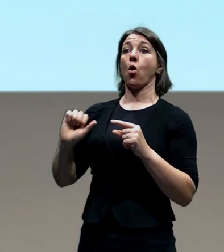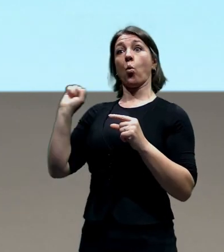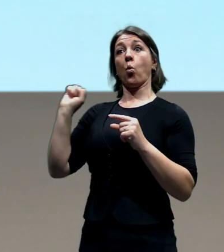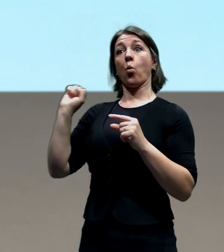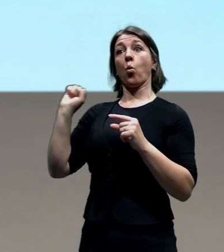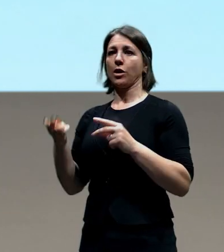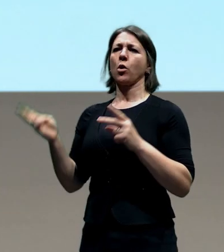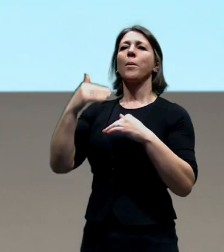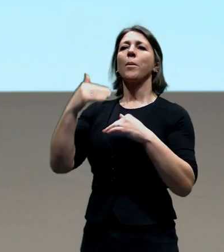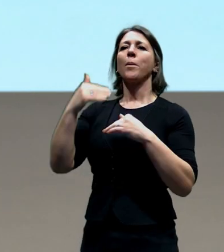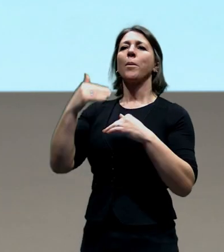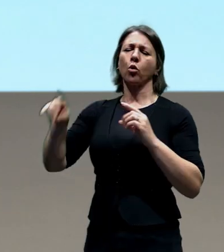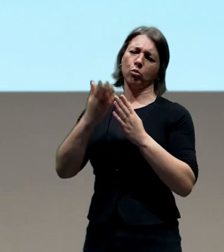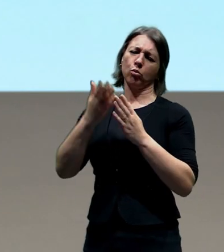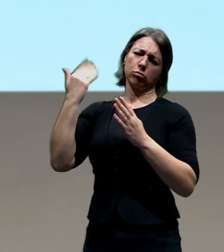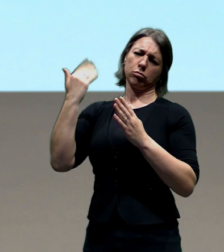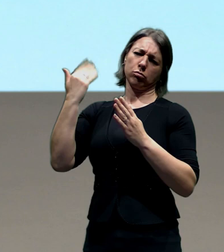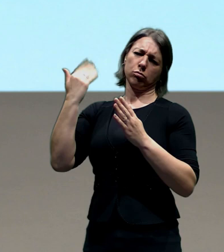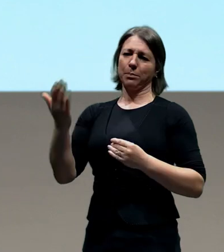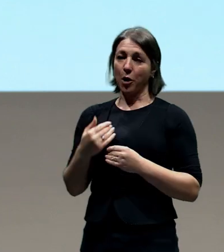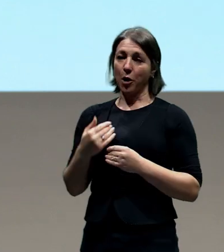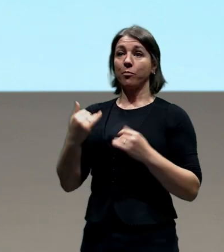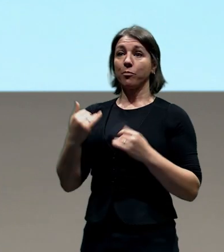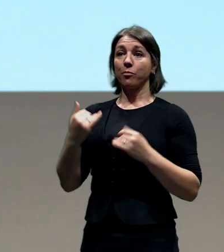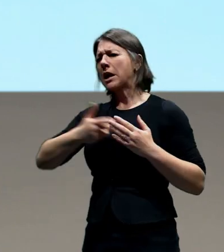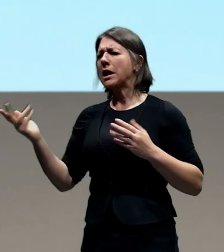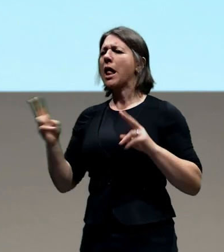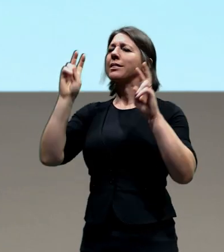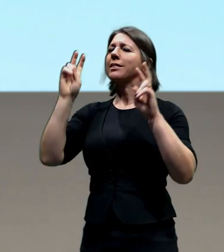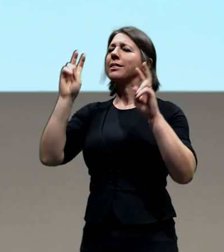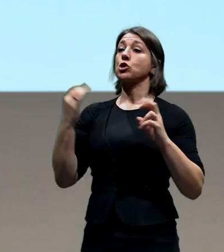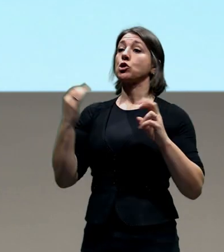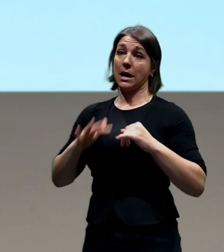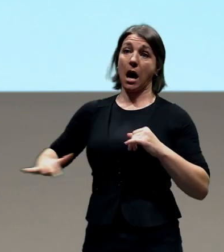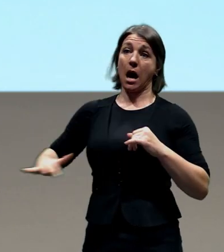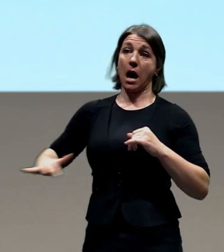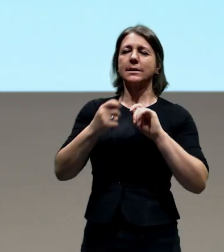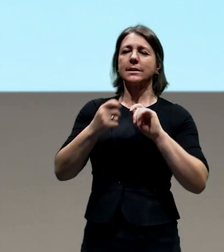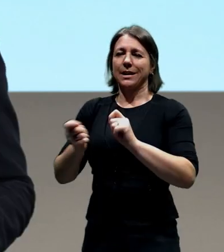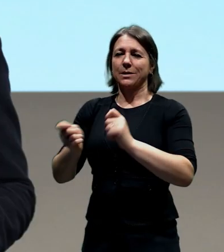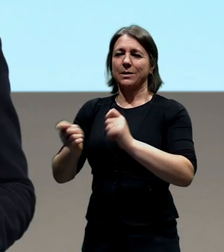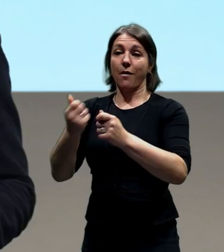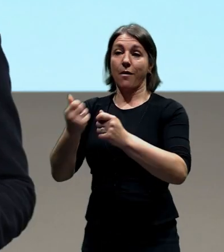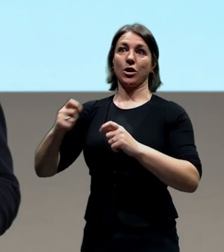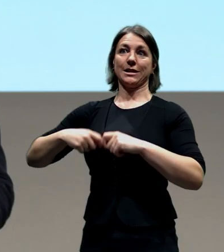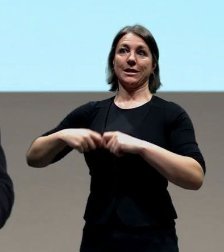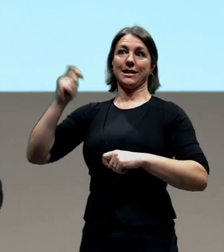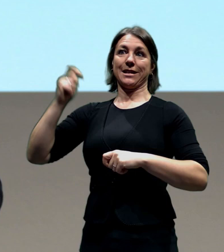jsme tady už jednou měli. V seriálu Velké změny Prahy, který Adam Scheiner a Petr Hlaváček od loňského roku